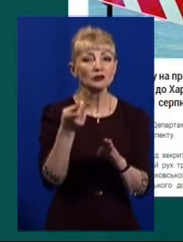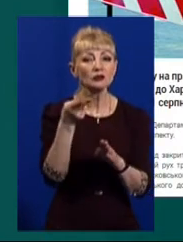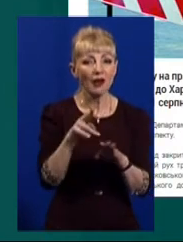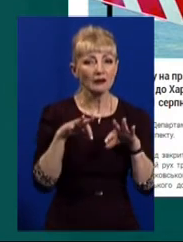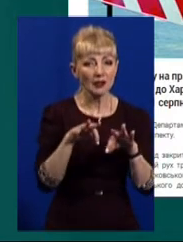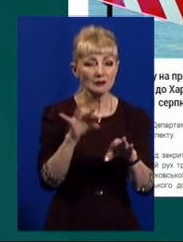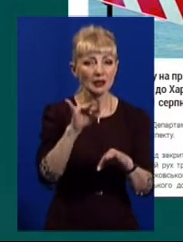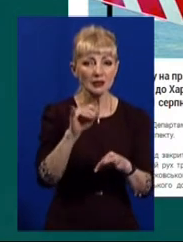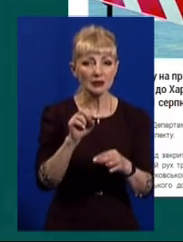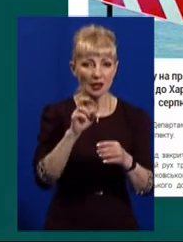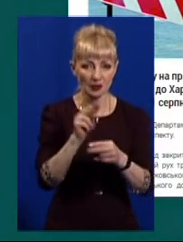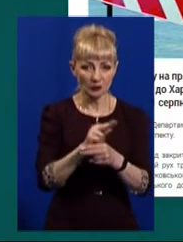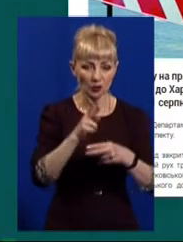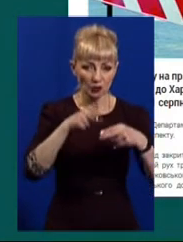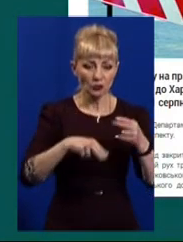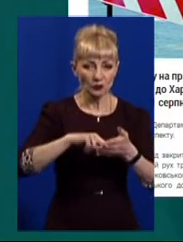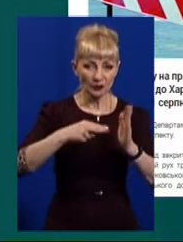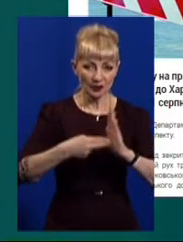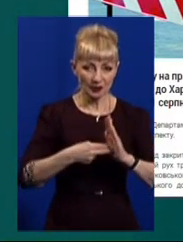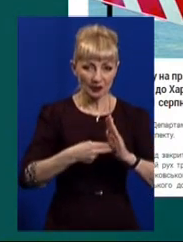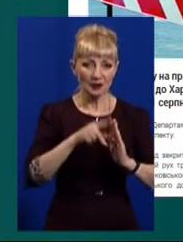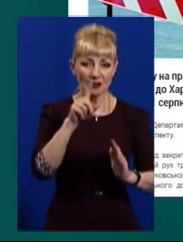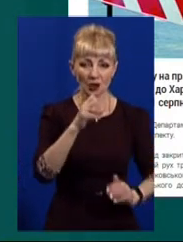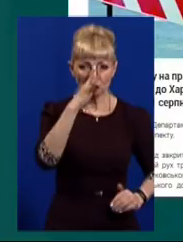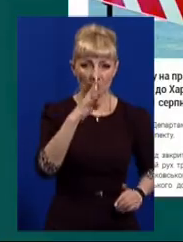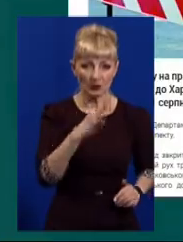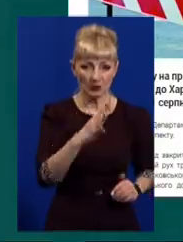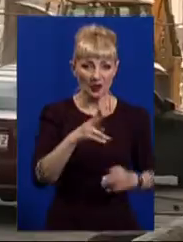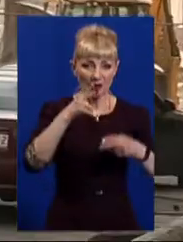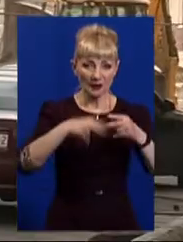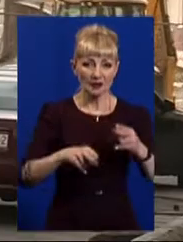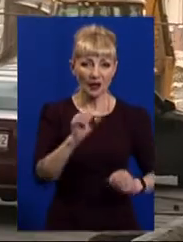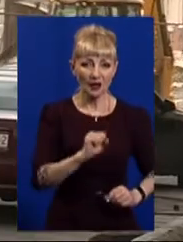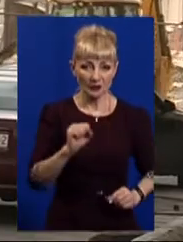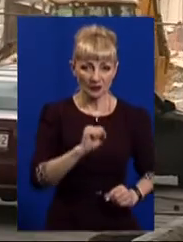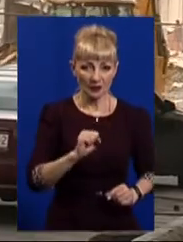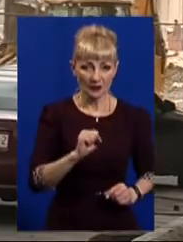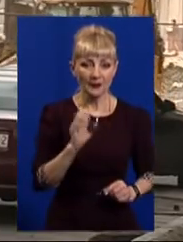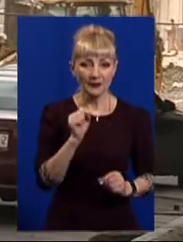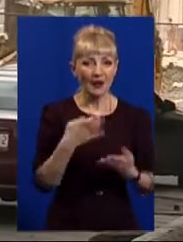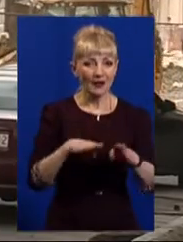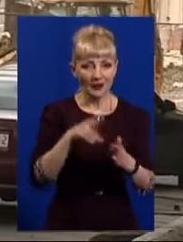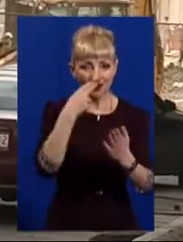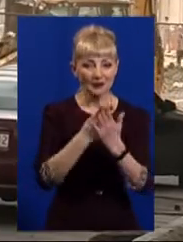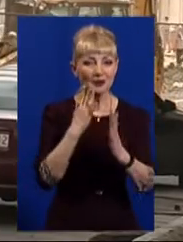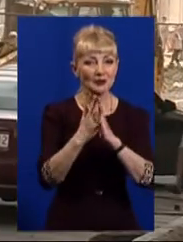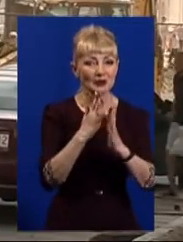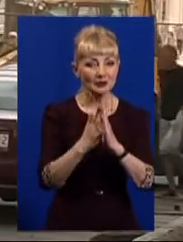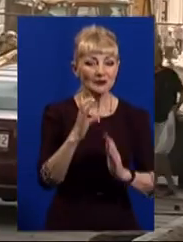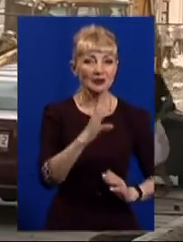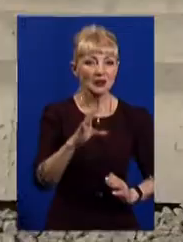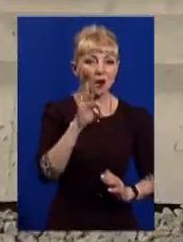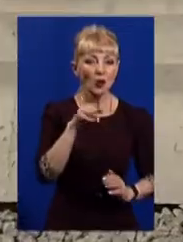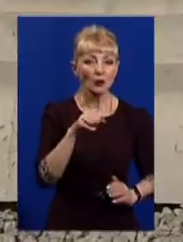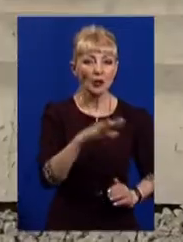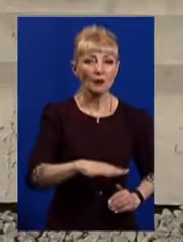через ремонт. Завершити його планували за чотири місяці, наприкінці серпня. А так виглядав проспект у вересні. Від Майдану